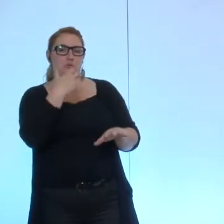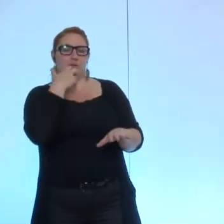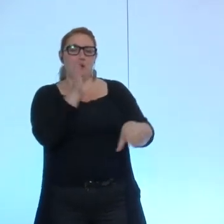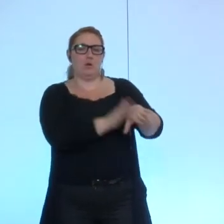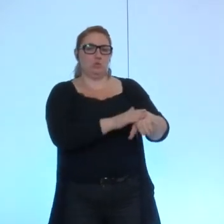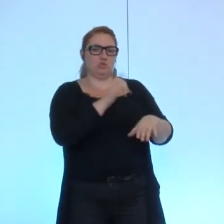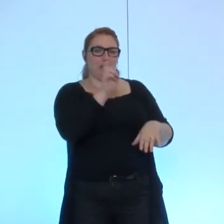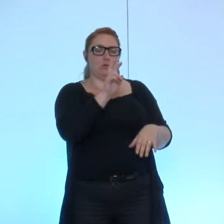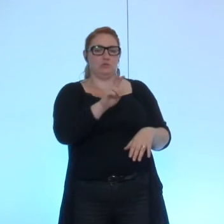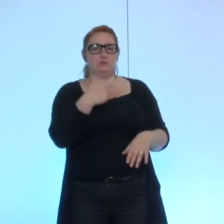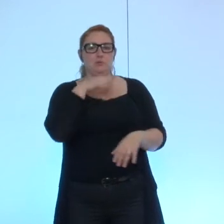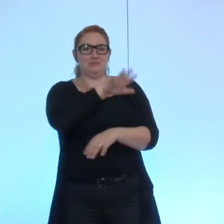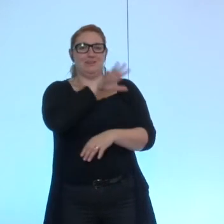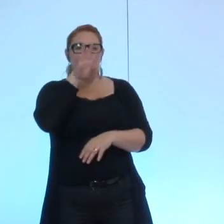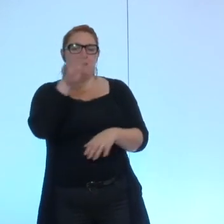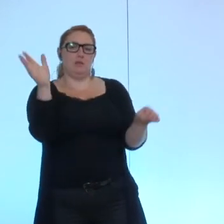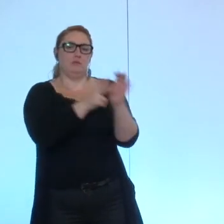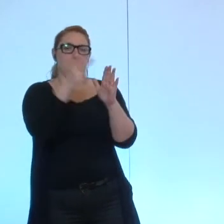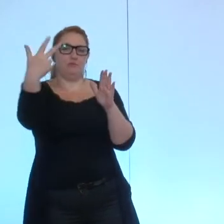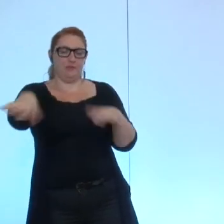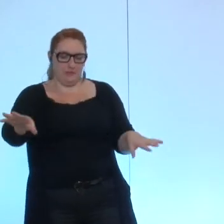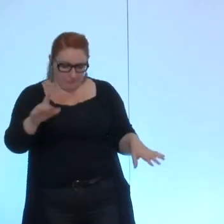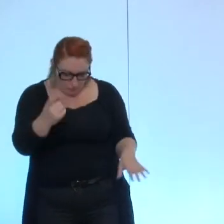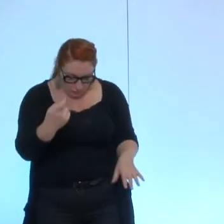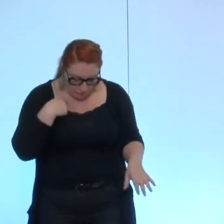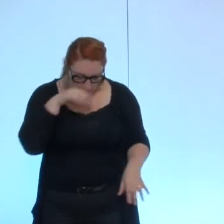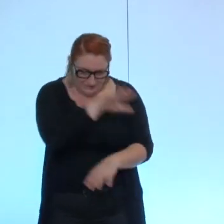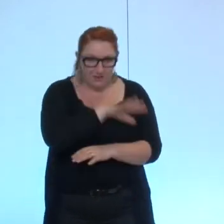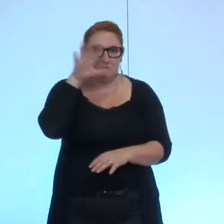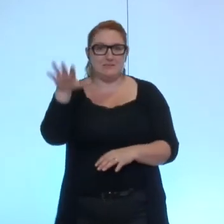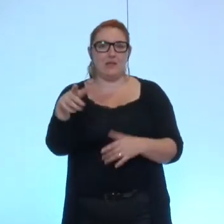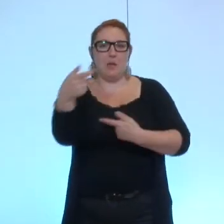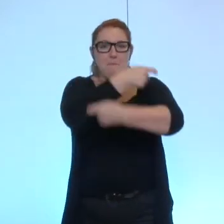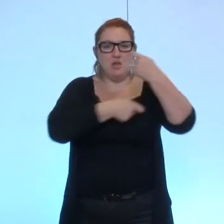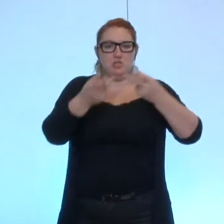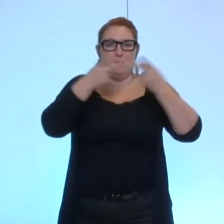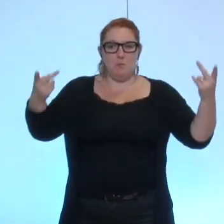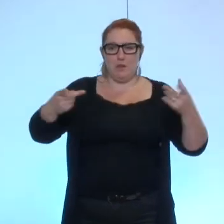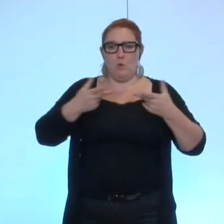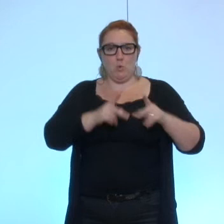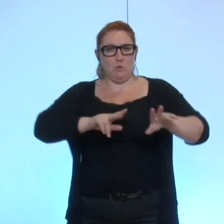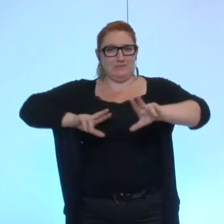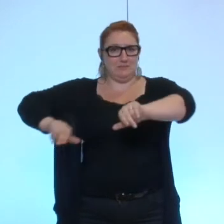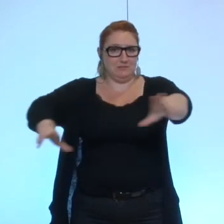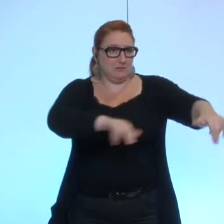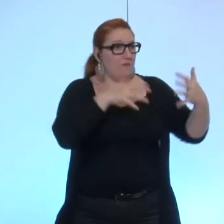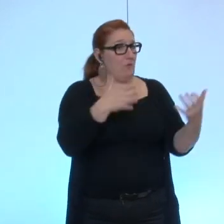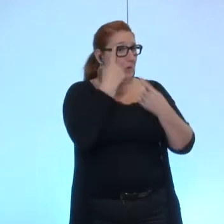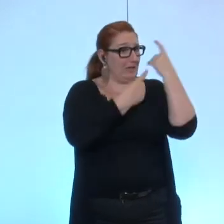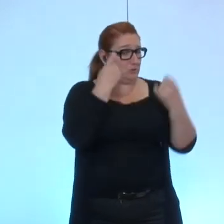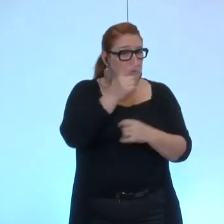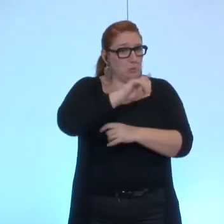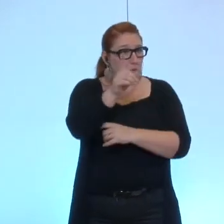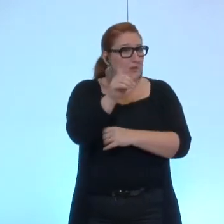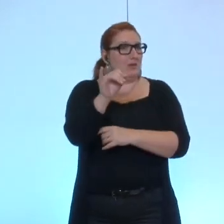délibération numéro 54 est adoptée nous passons à la 55 les marchés publics et les autorisations assignées y a-t-il des questions non